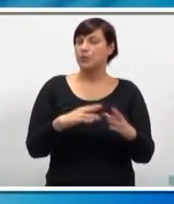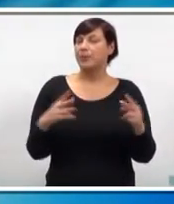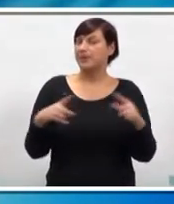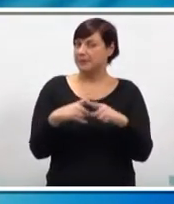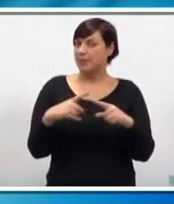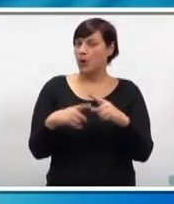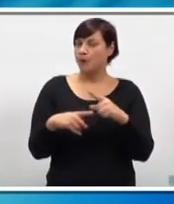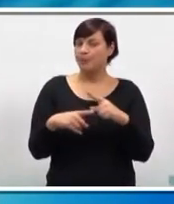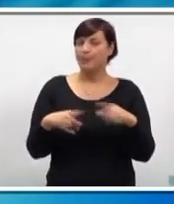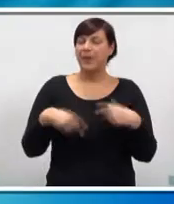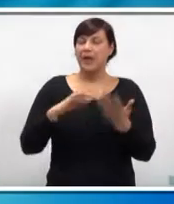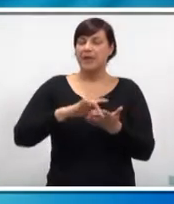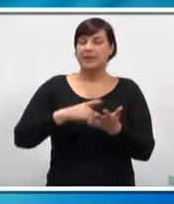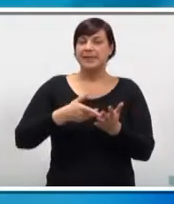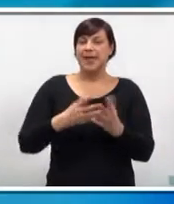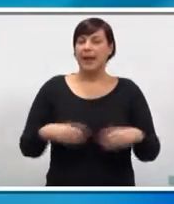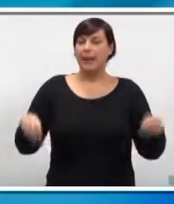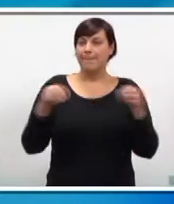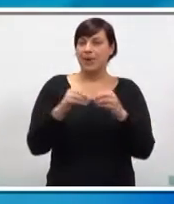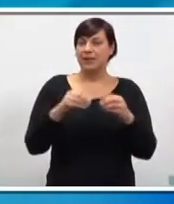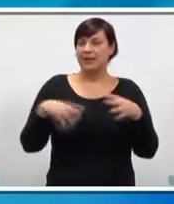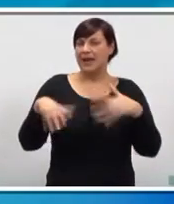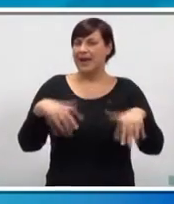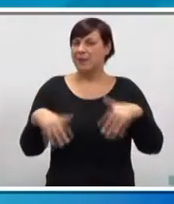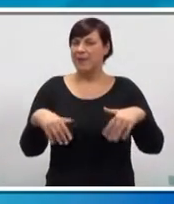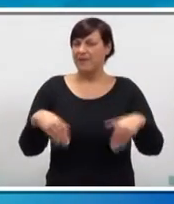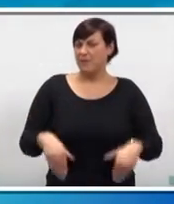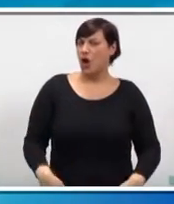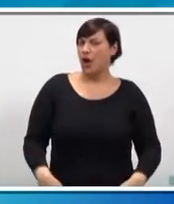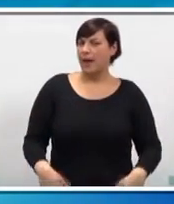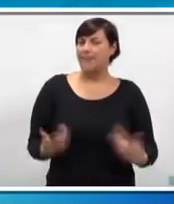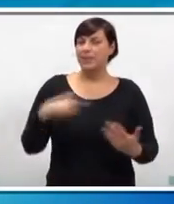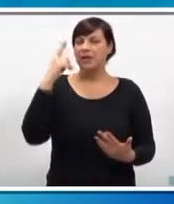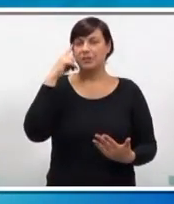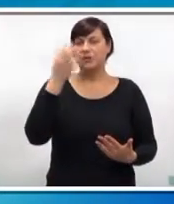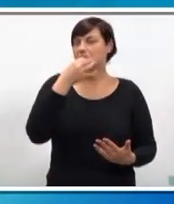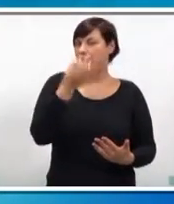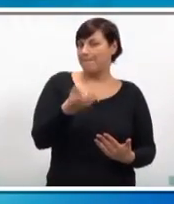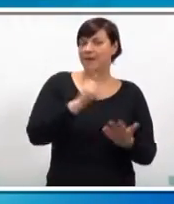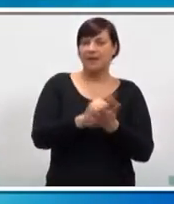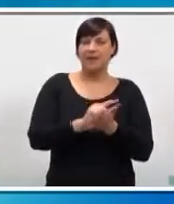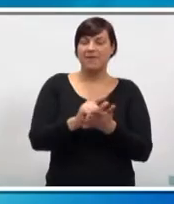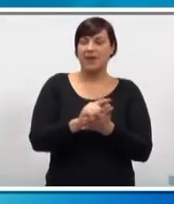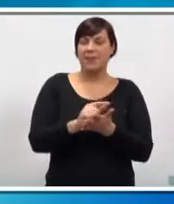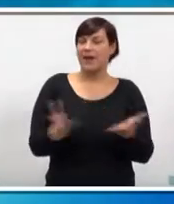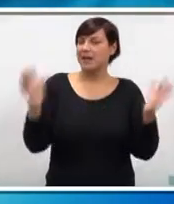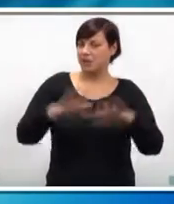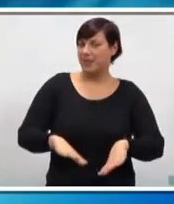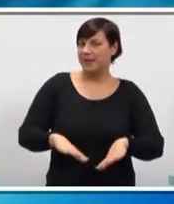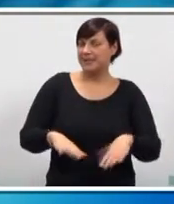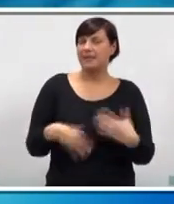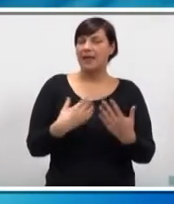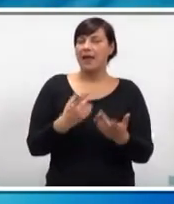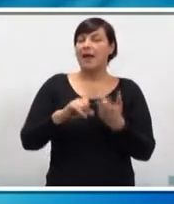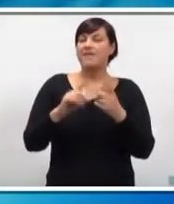spor. Čita ovaj projekat je toliko na klimavim nogama da je po našoj mišljenju samo pitanje vremena kada će on pasti.